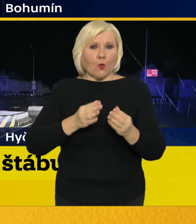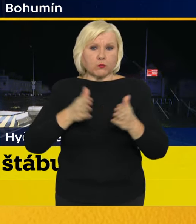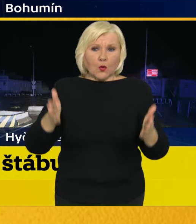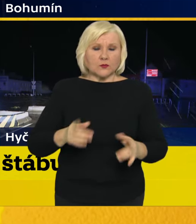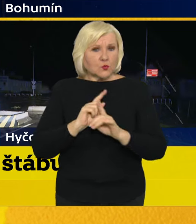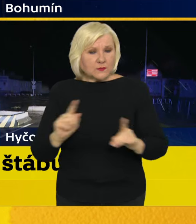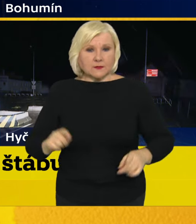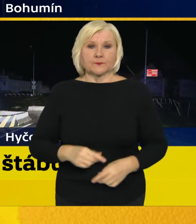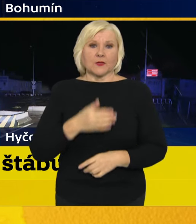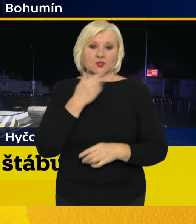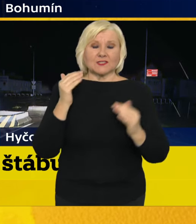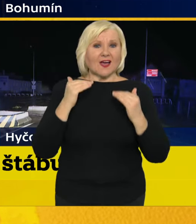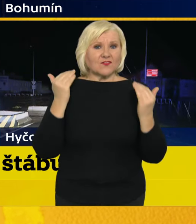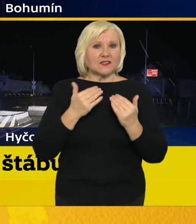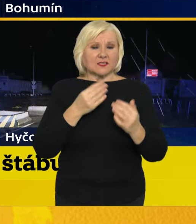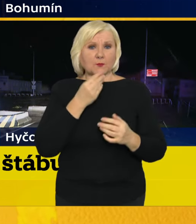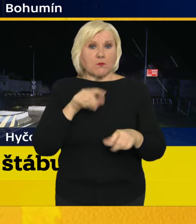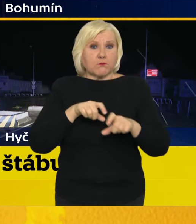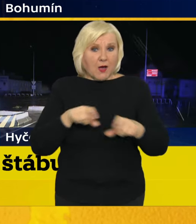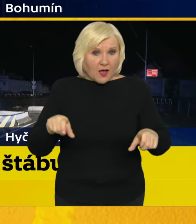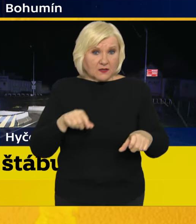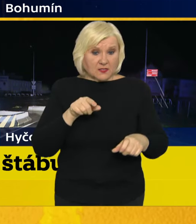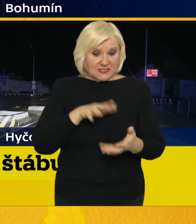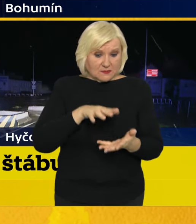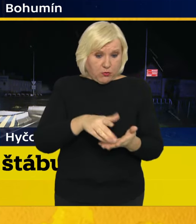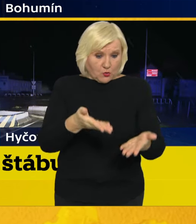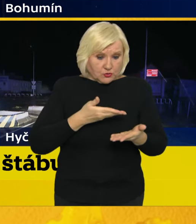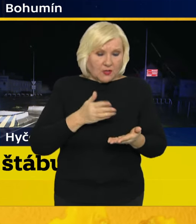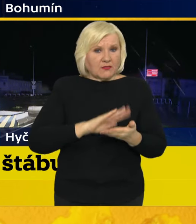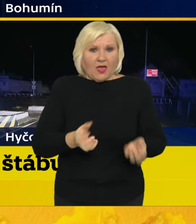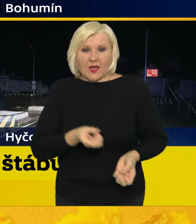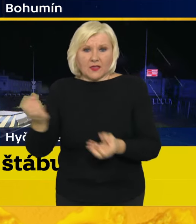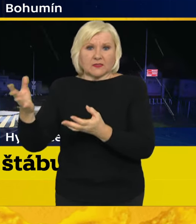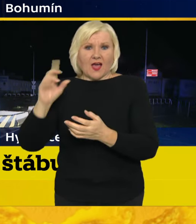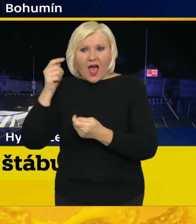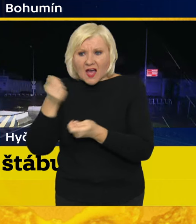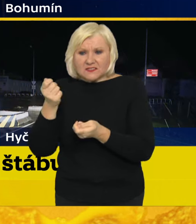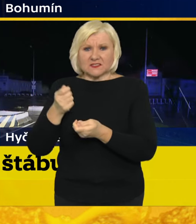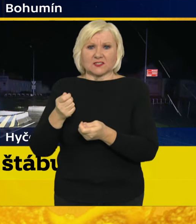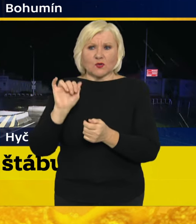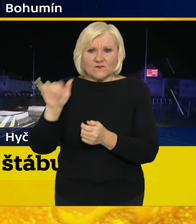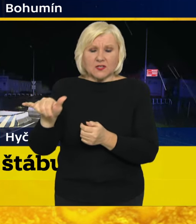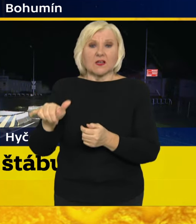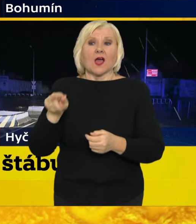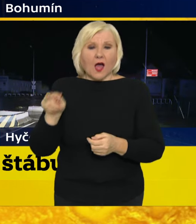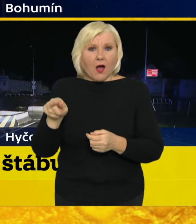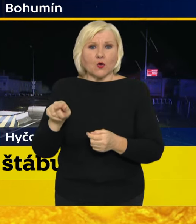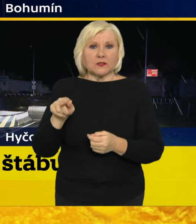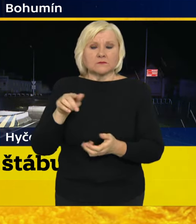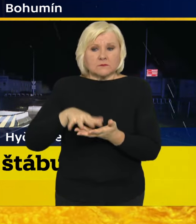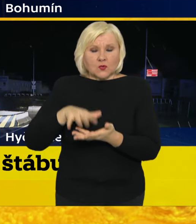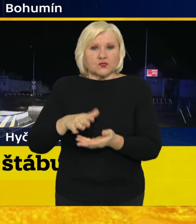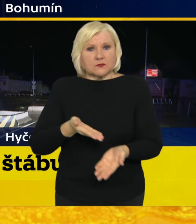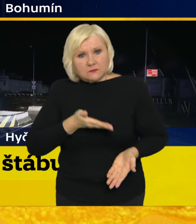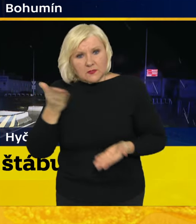Česká federace potravinových bank toto předává integrovanému záchrannému systému hasičskému sboru, který toto je schopen